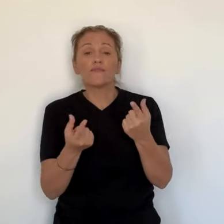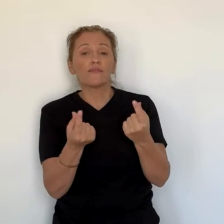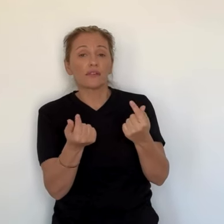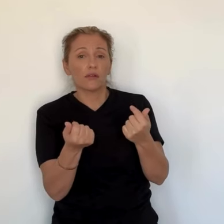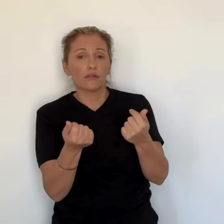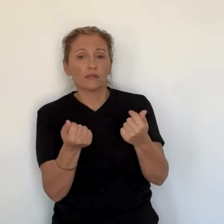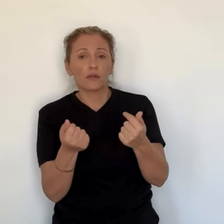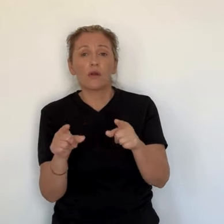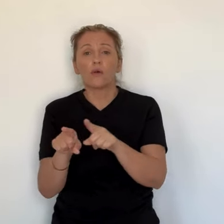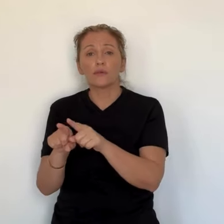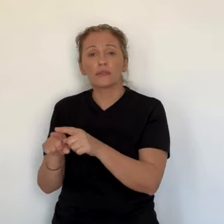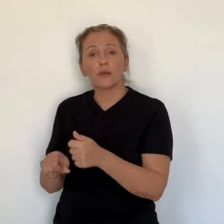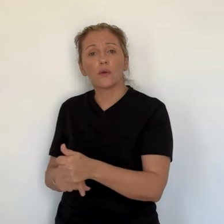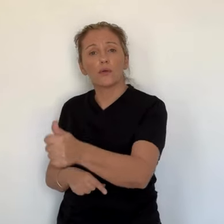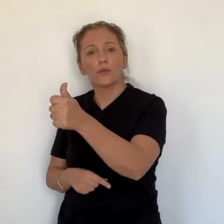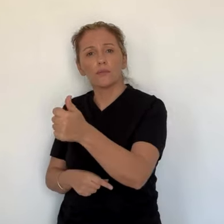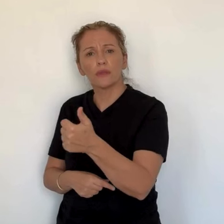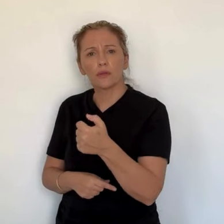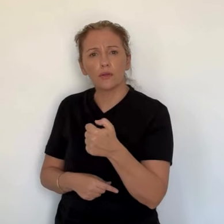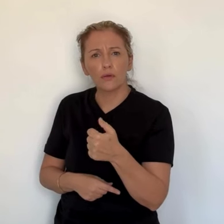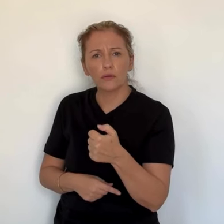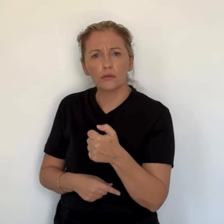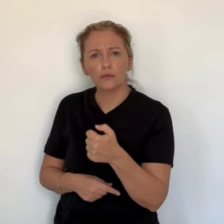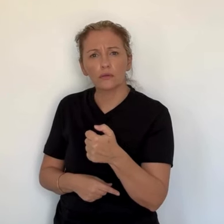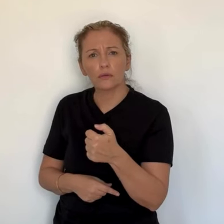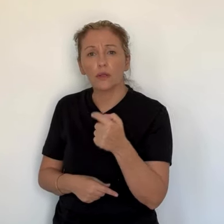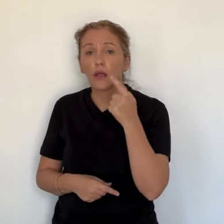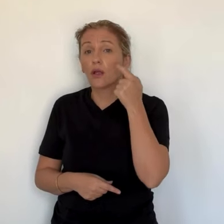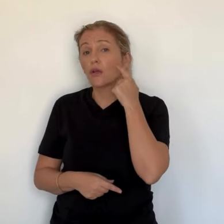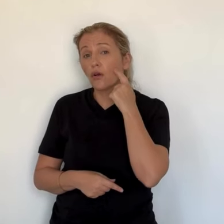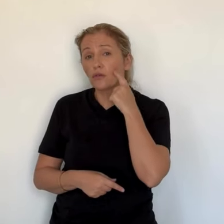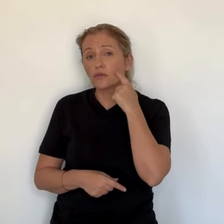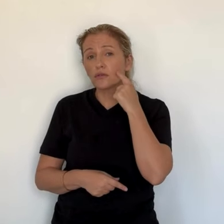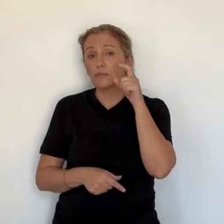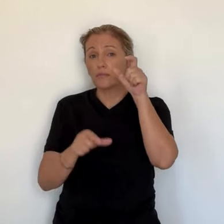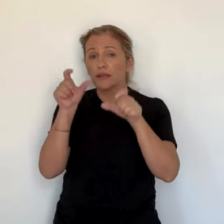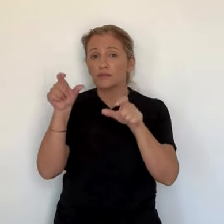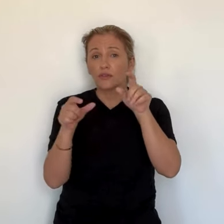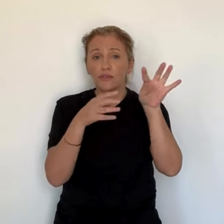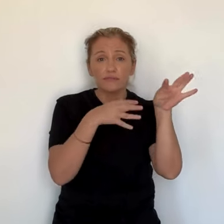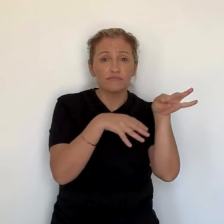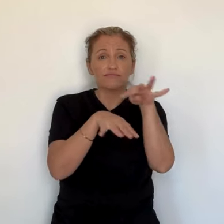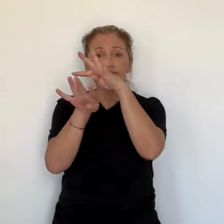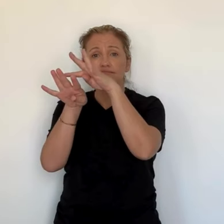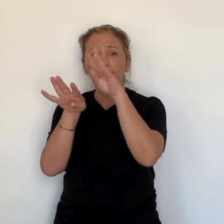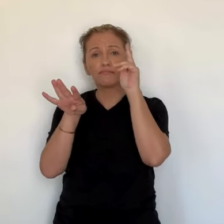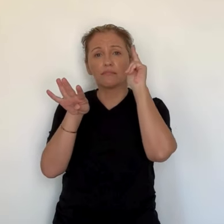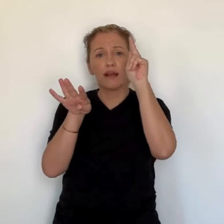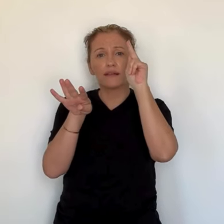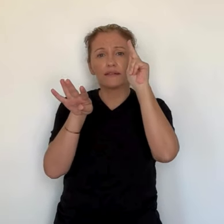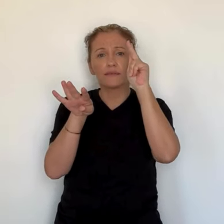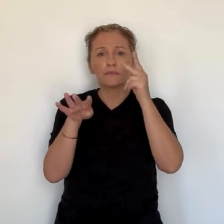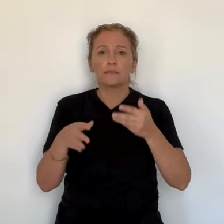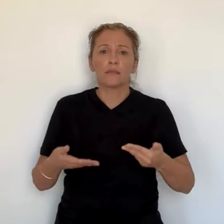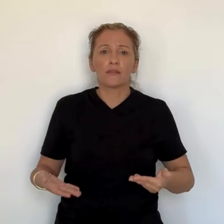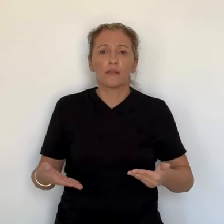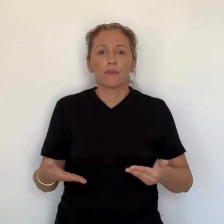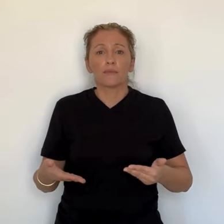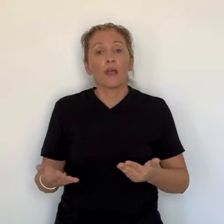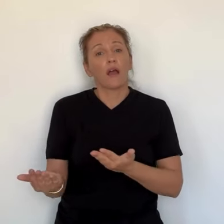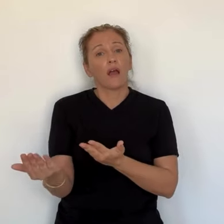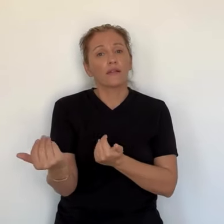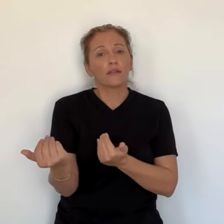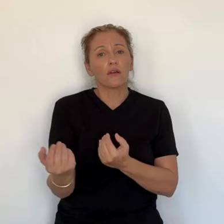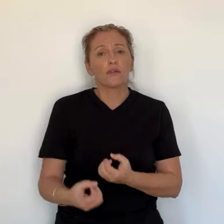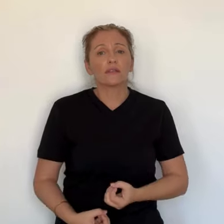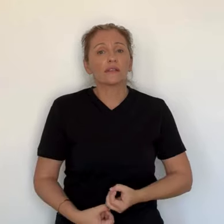alimenté par les inquiétudes financières portant sur les collectivités, mais aussi sur les entreprises insulaires. Dans ce domaine, comme sur la dimension plus politique